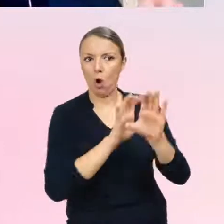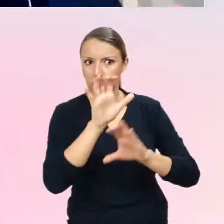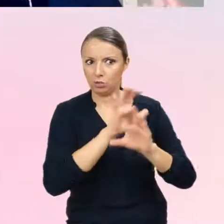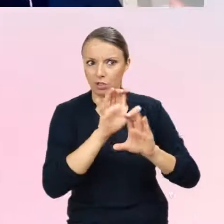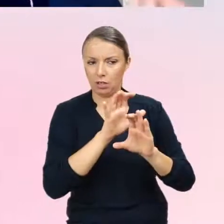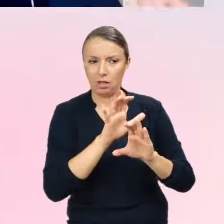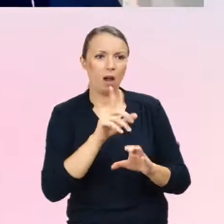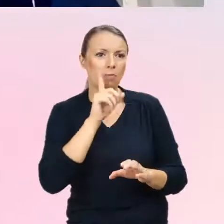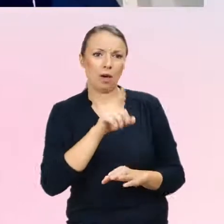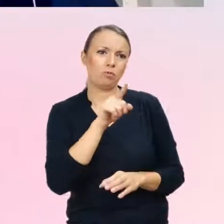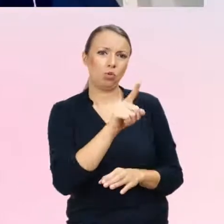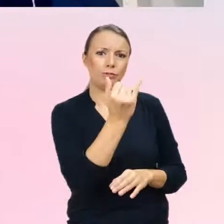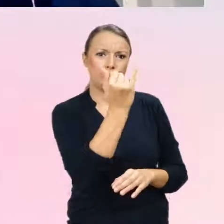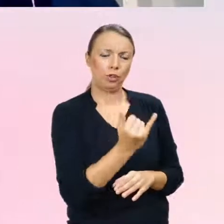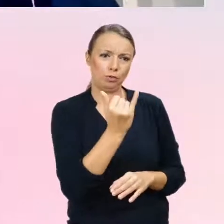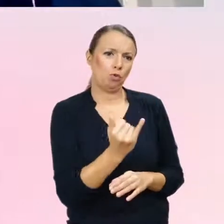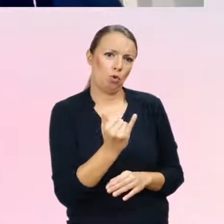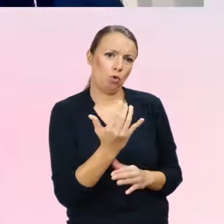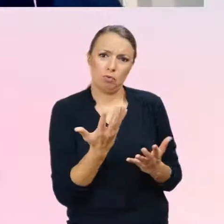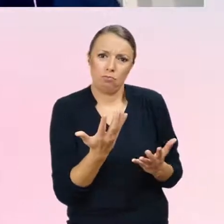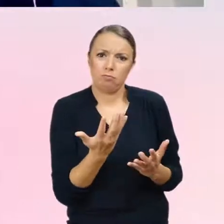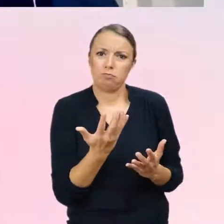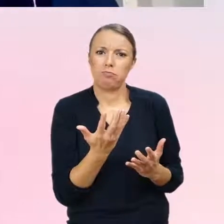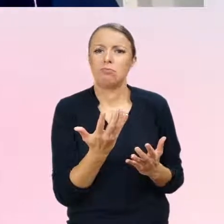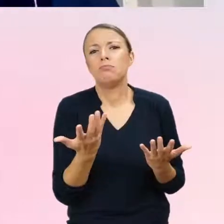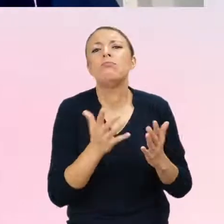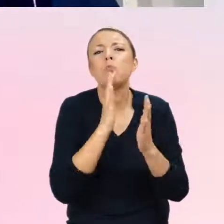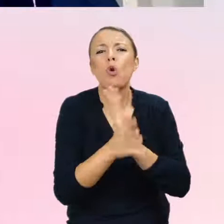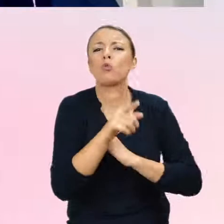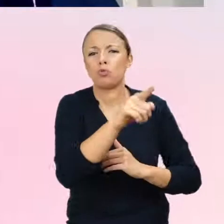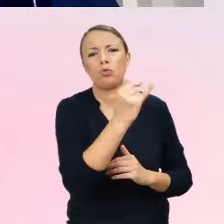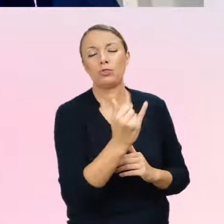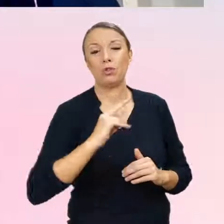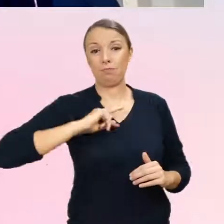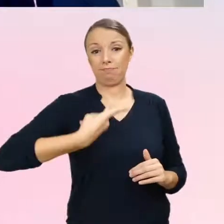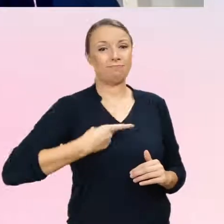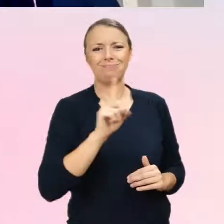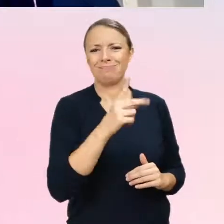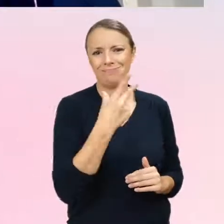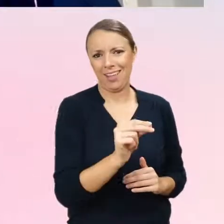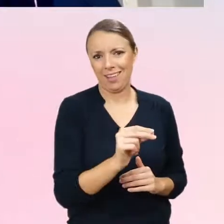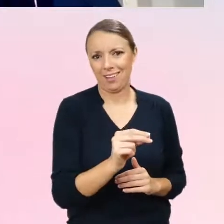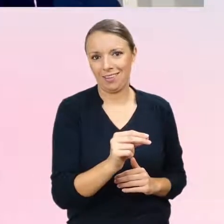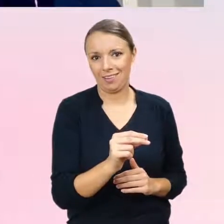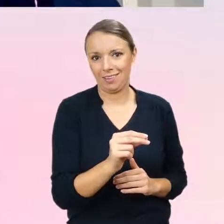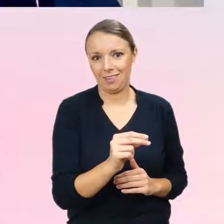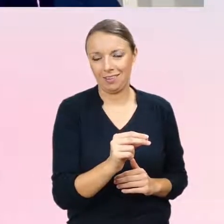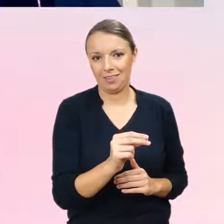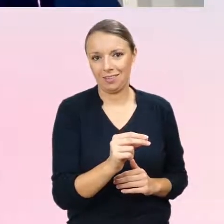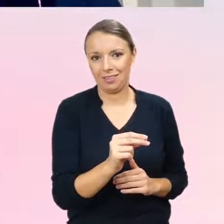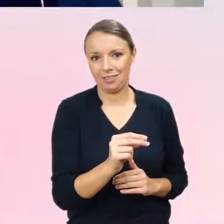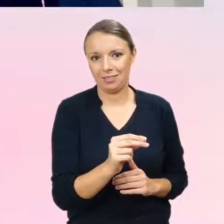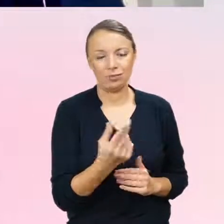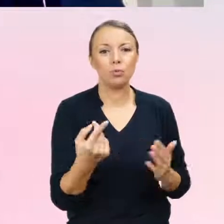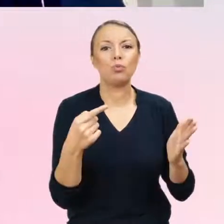po prostu mogło nie być dzieckiem transpłciowym, którego właśnie